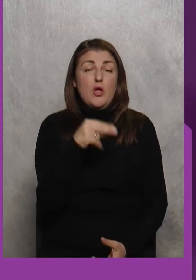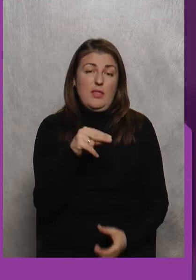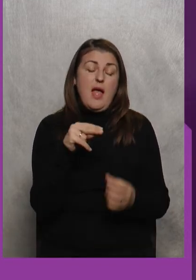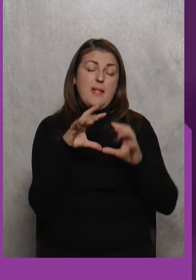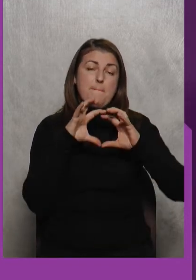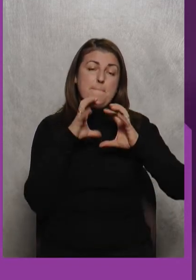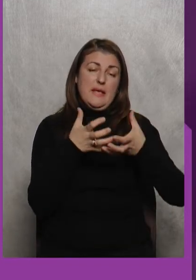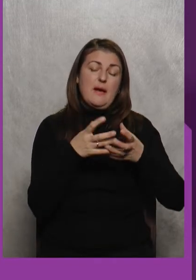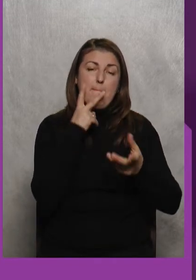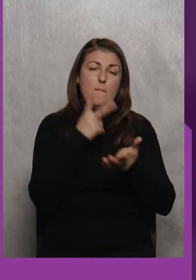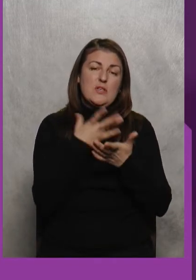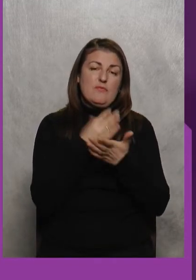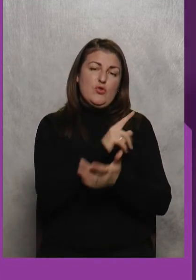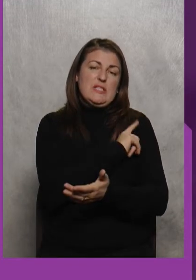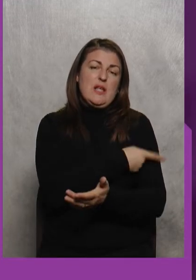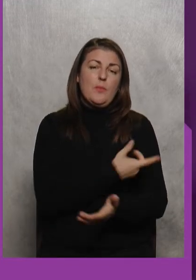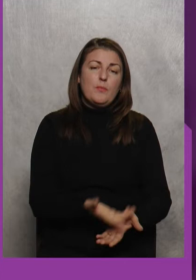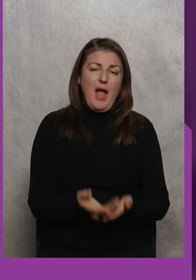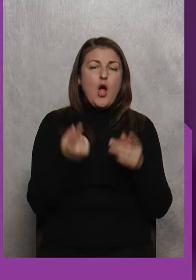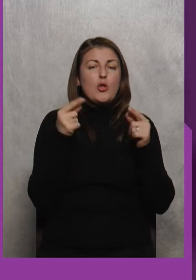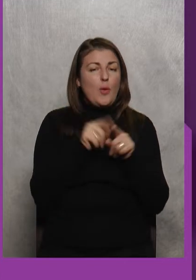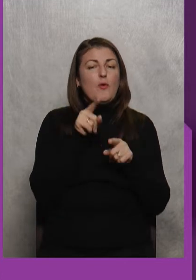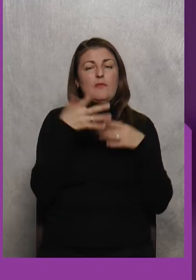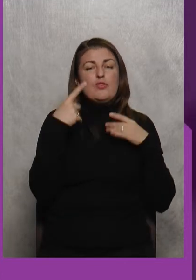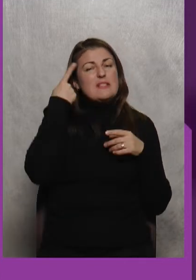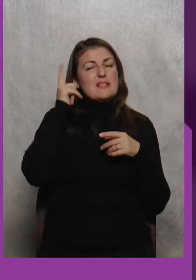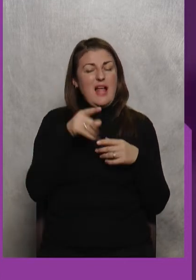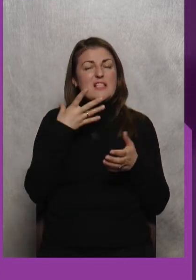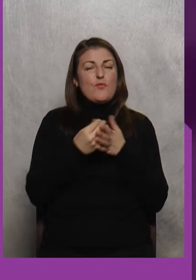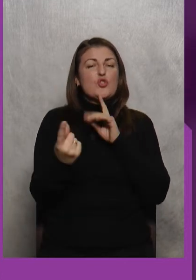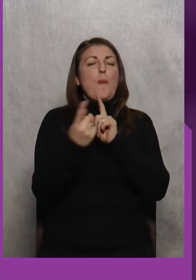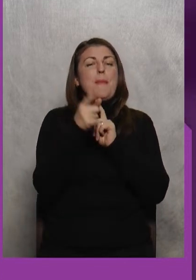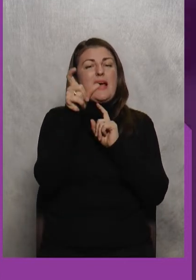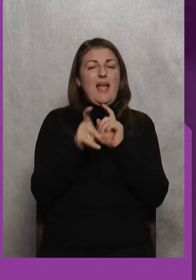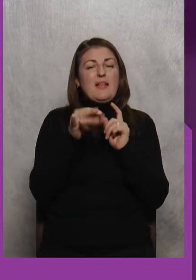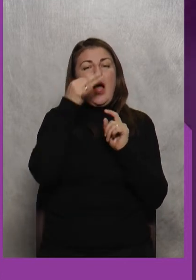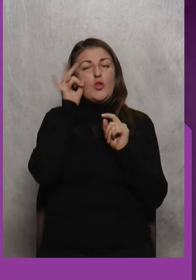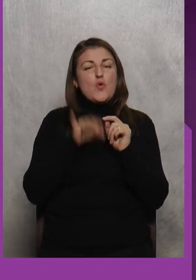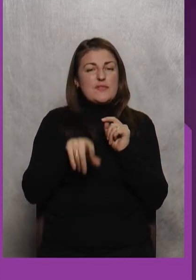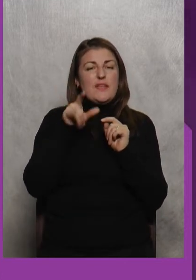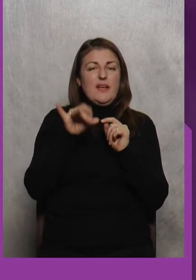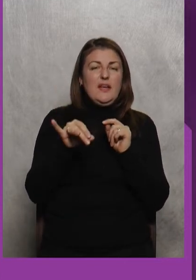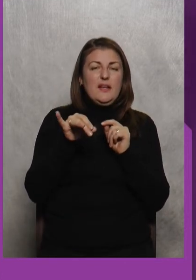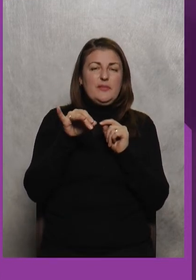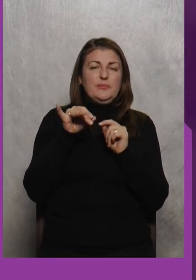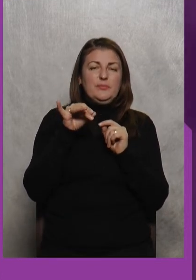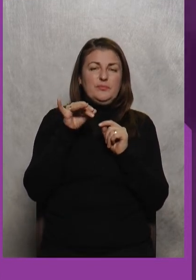Свою силу Тобто Він вже Знав цього суперника Так На досвіді І